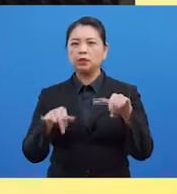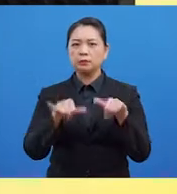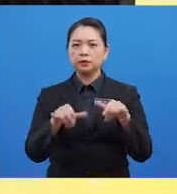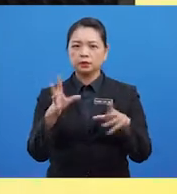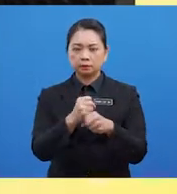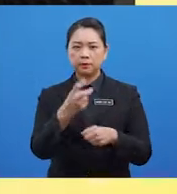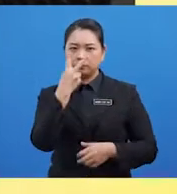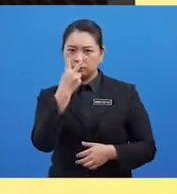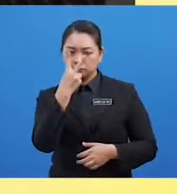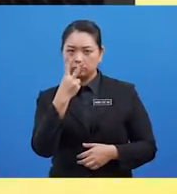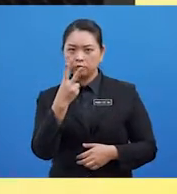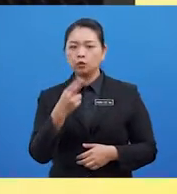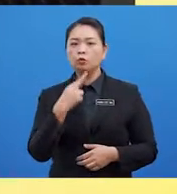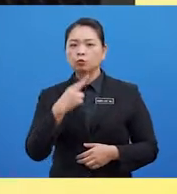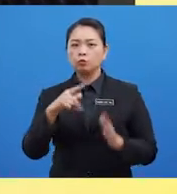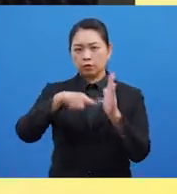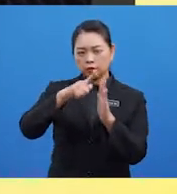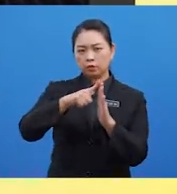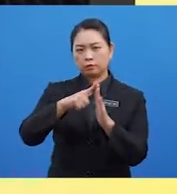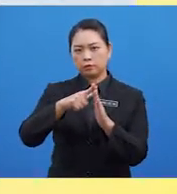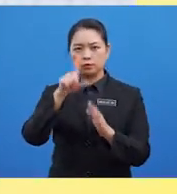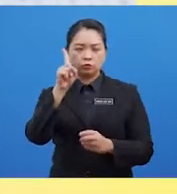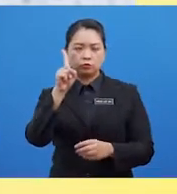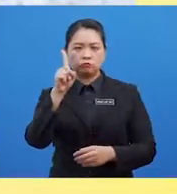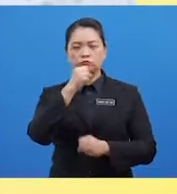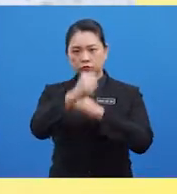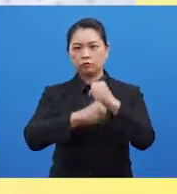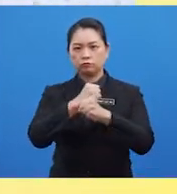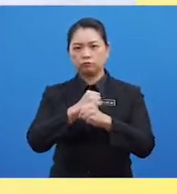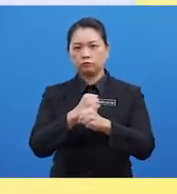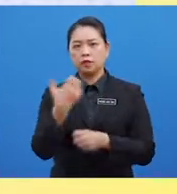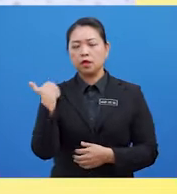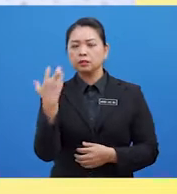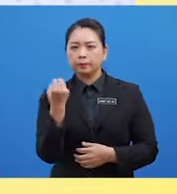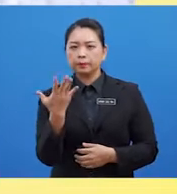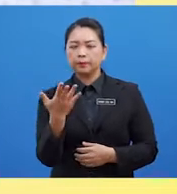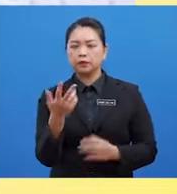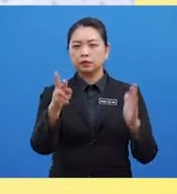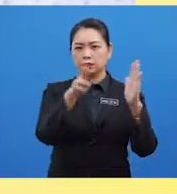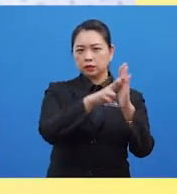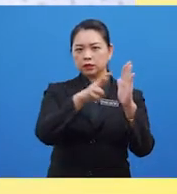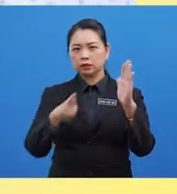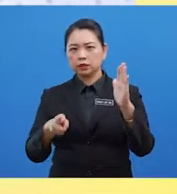Diperhatikan Bagi bayi Yang berumur Lebih kurang 1 tahun Terdapat beberapa Tindakan reflex Seperti batuk